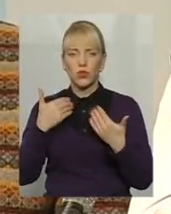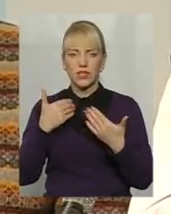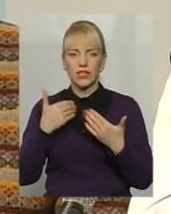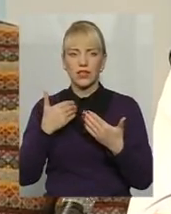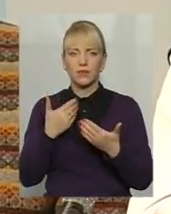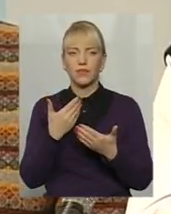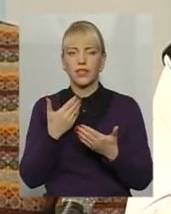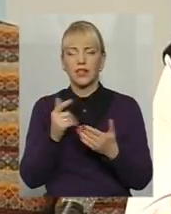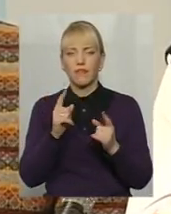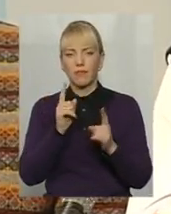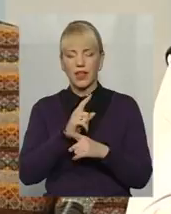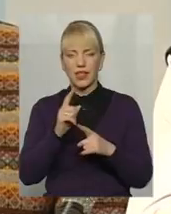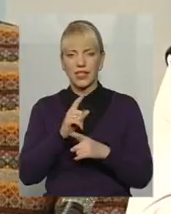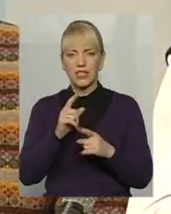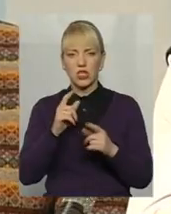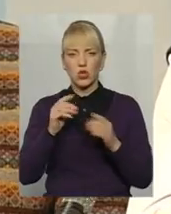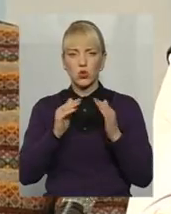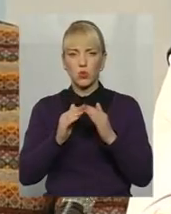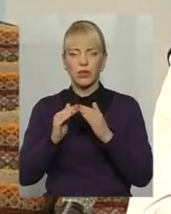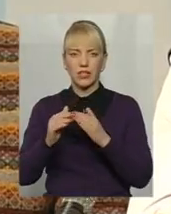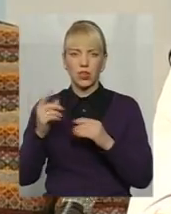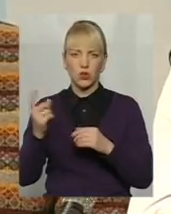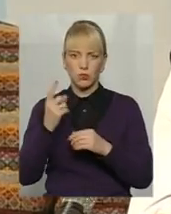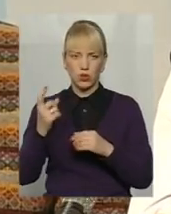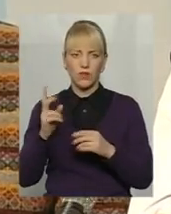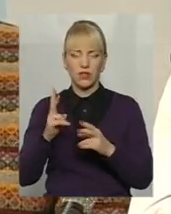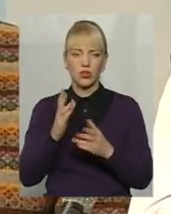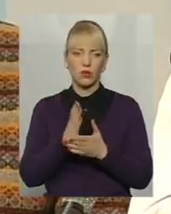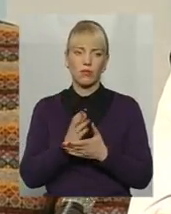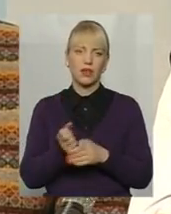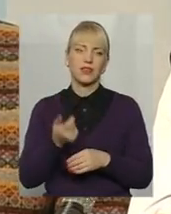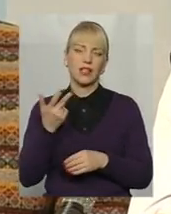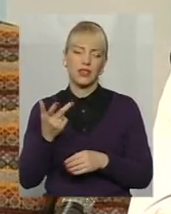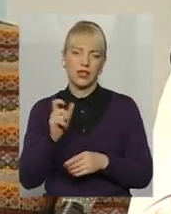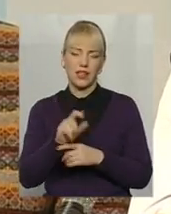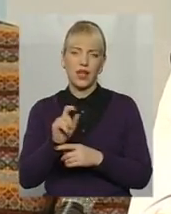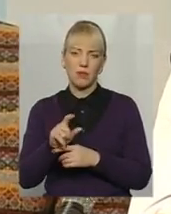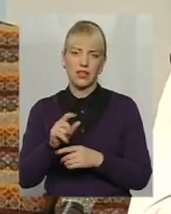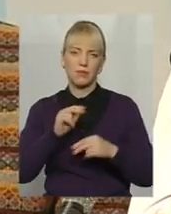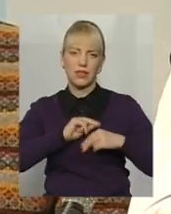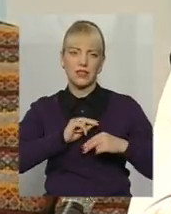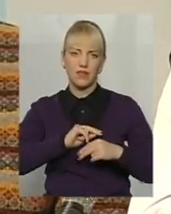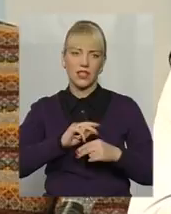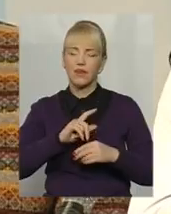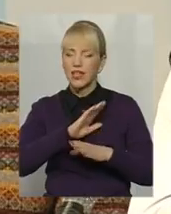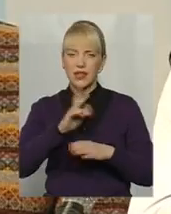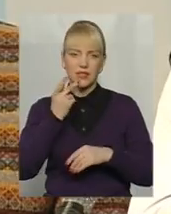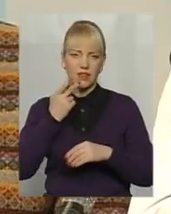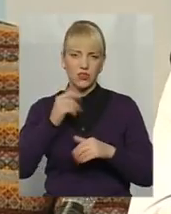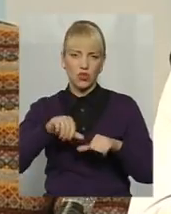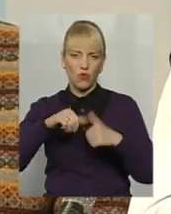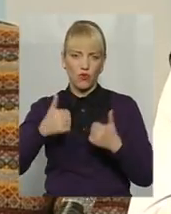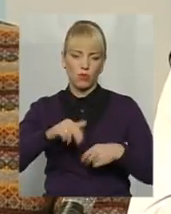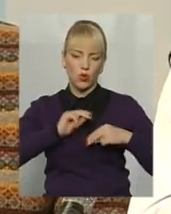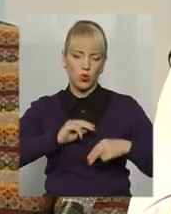малих, скажімо так, малих суб'єктах господарювання, які мають декілька наймених працівників, і то не завжди з ними оформляють трудові відносини.